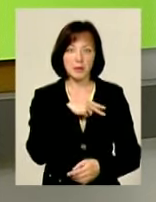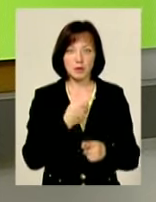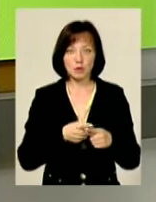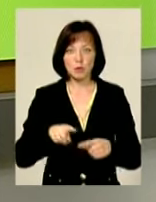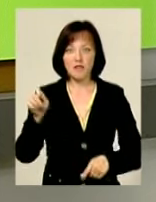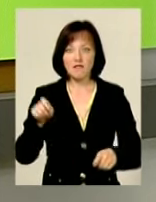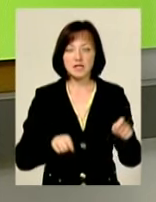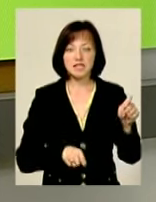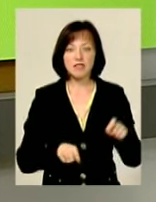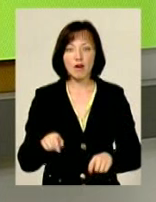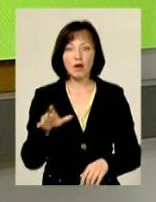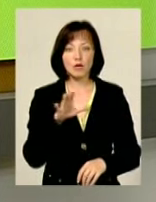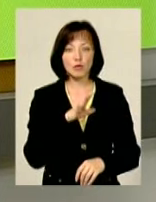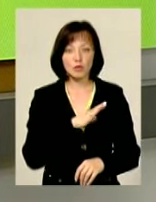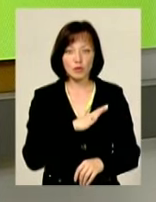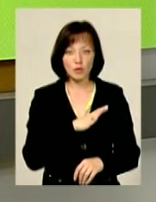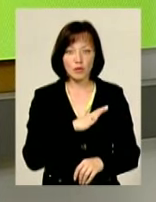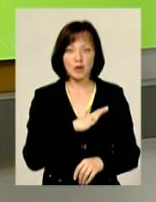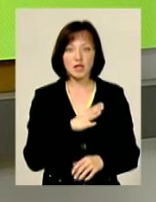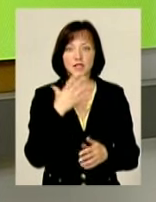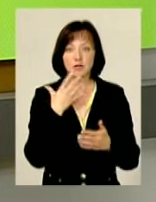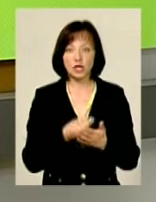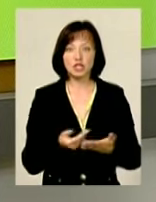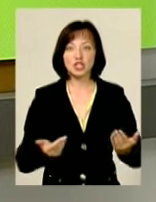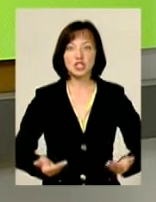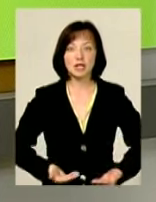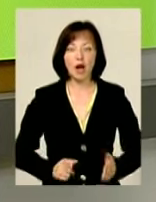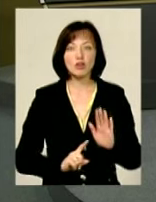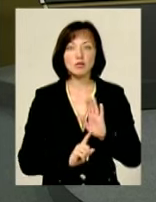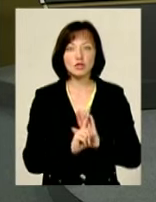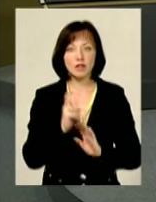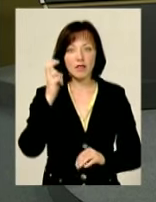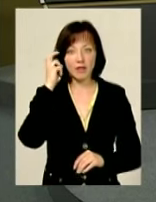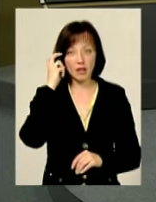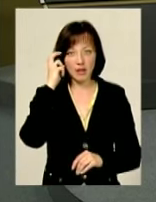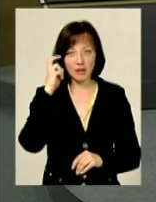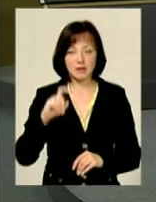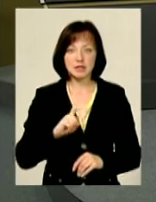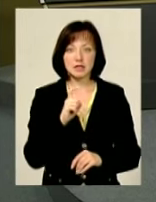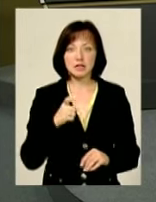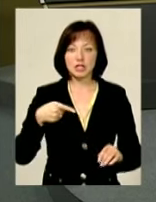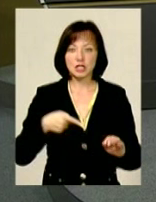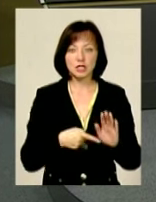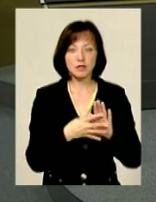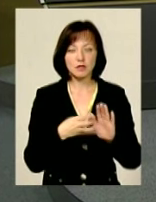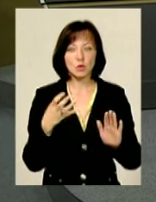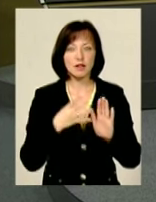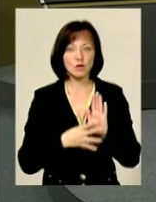що цей фестиваль своє життя розпочинав в Києві. З 1999